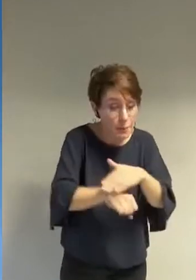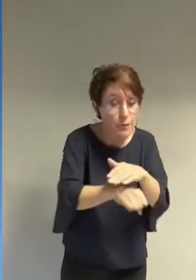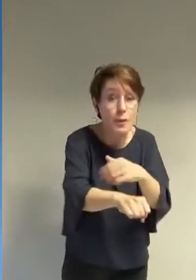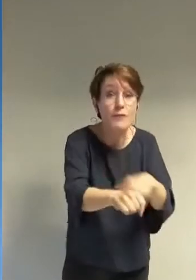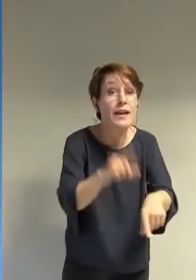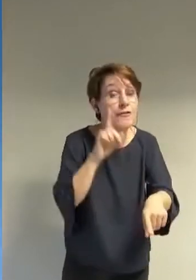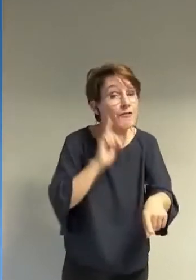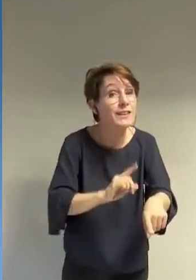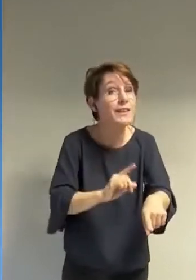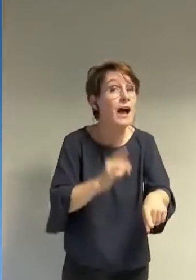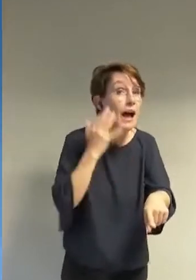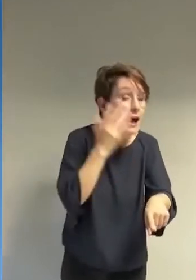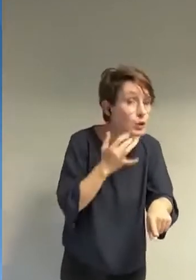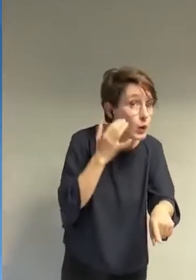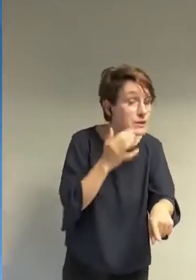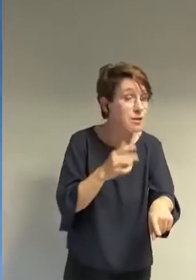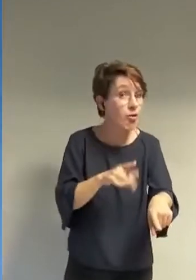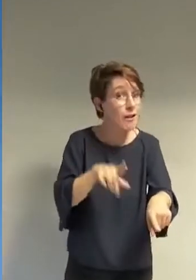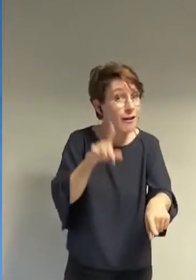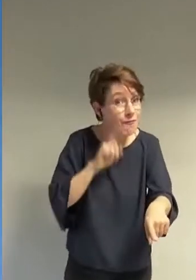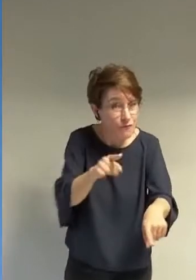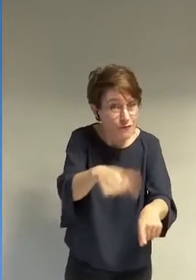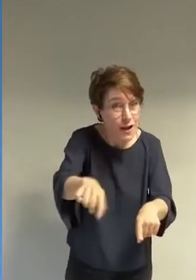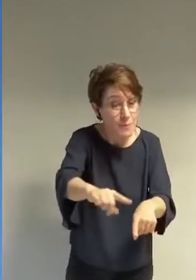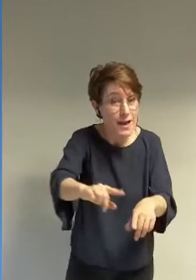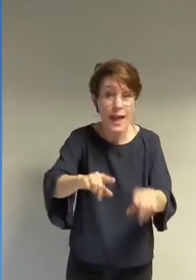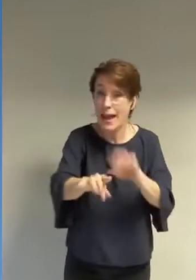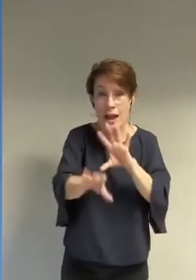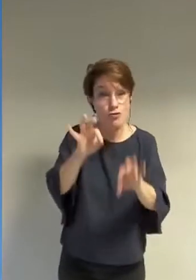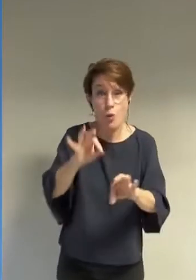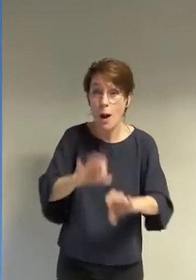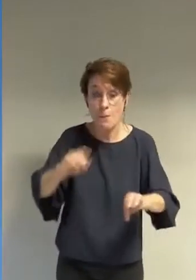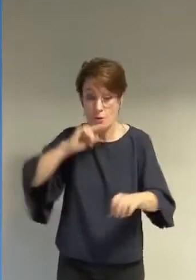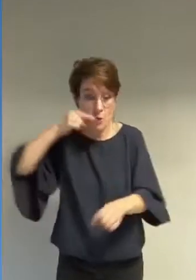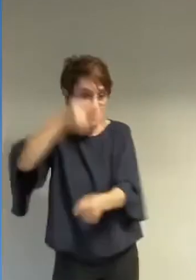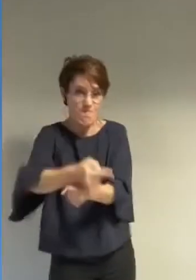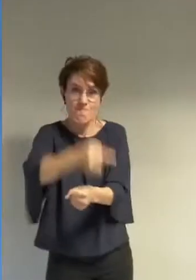adolescentes ces femmes qui se verront imposer cet enfermement